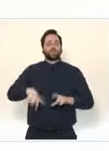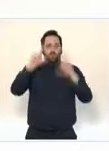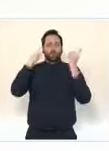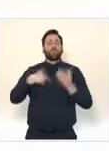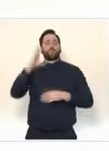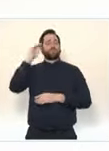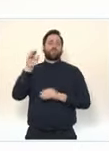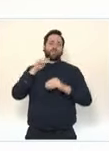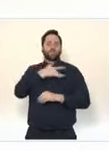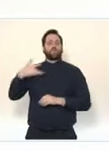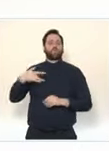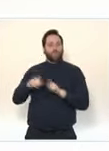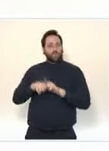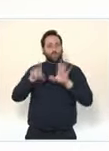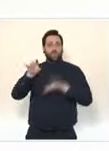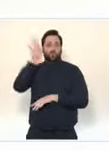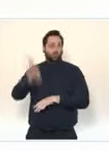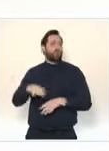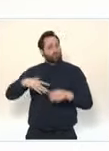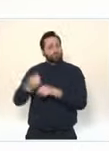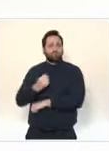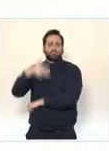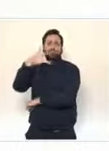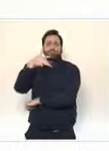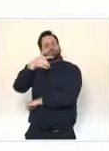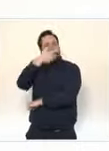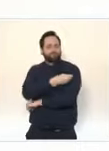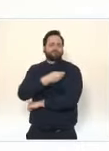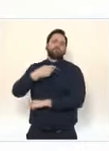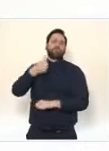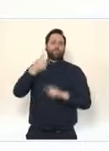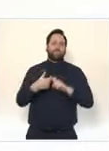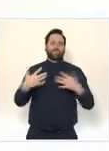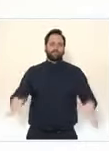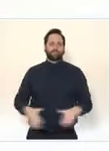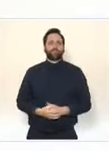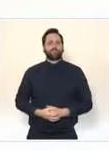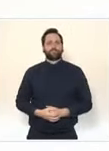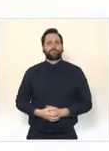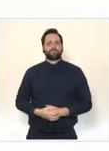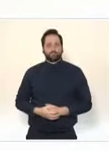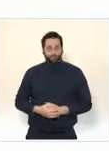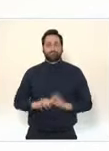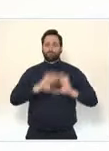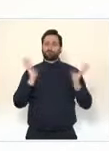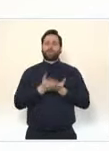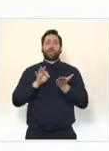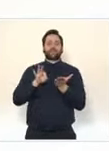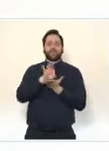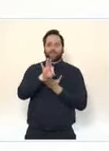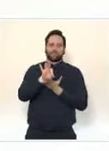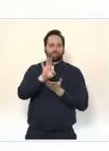une première dose. Cette stratégie progressive vise, je vous le rappelle, à protéger les plus